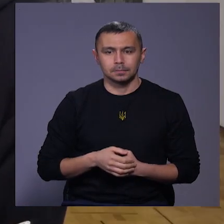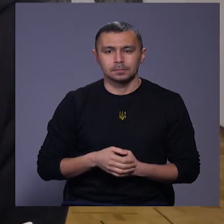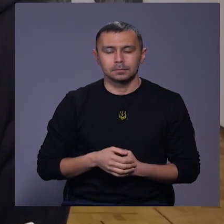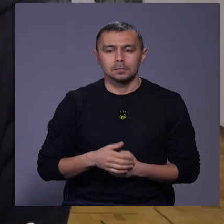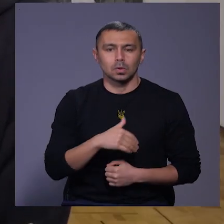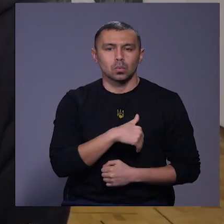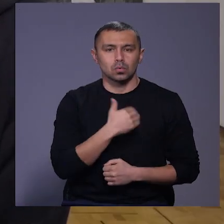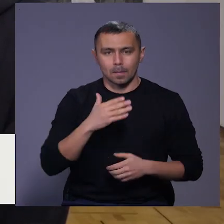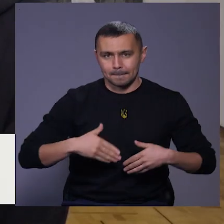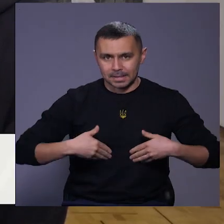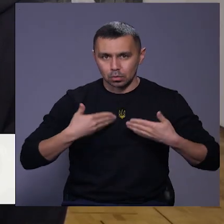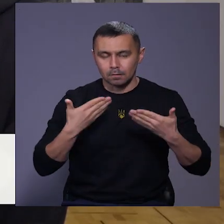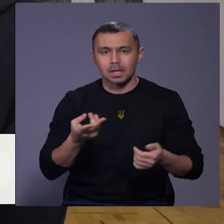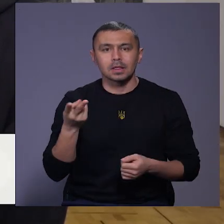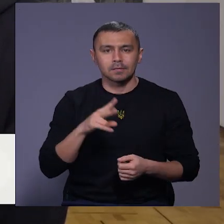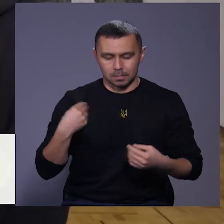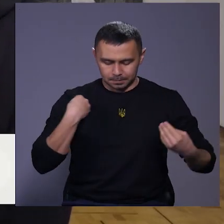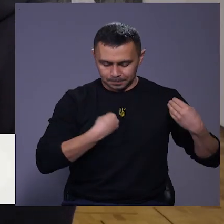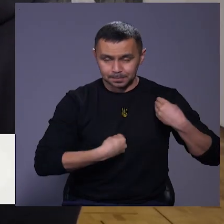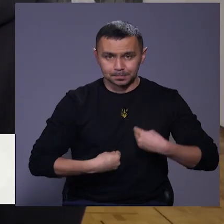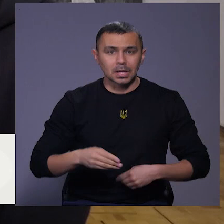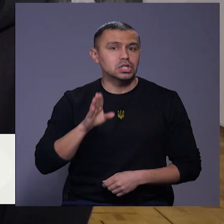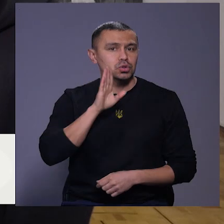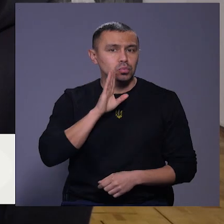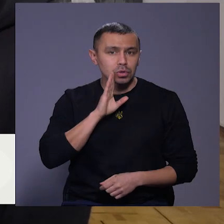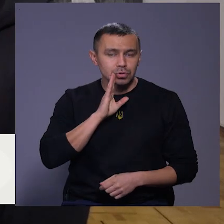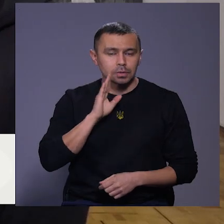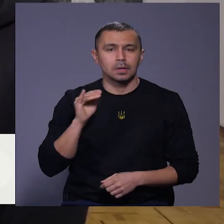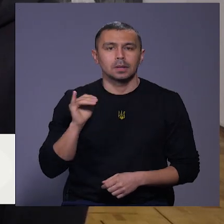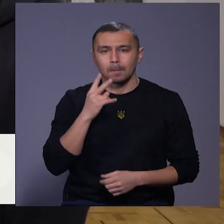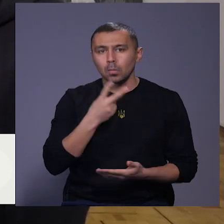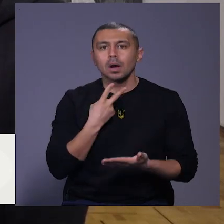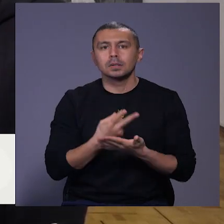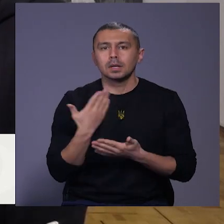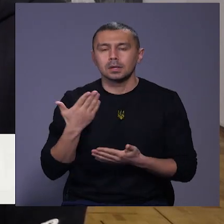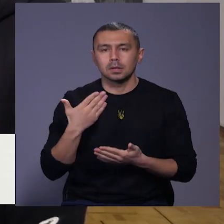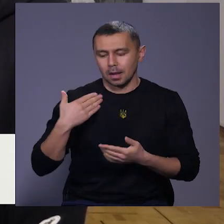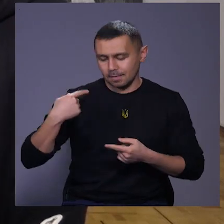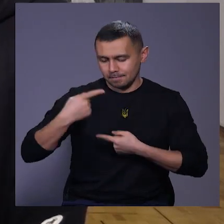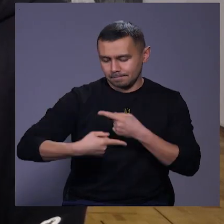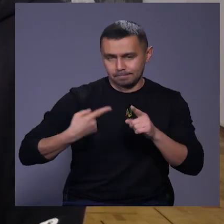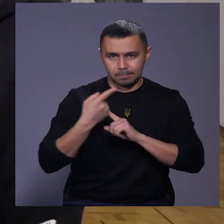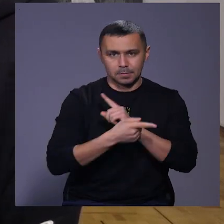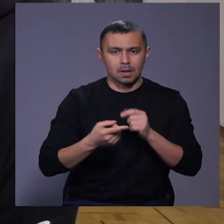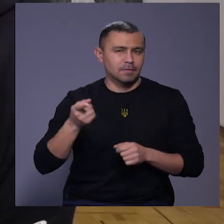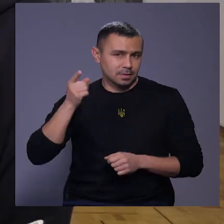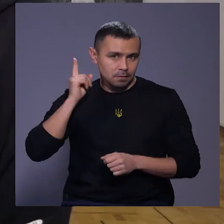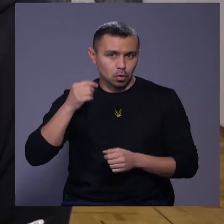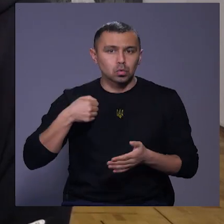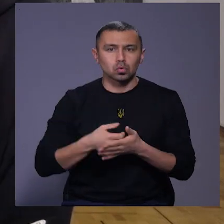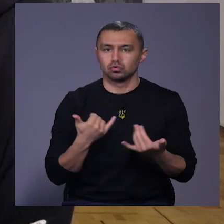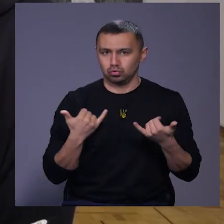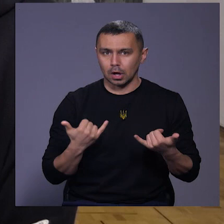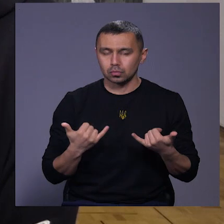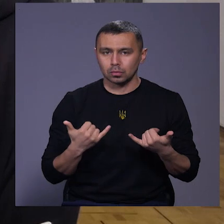Хочу презентувати два строї жіночі, показати їхню еволюцію від більш давнього строю до більш